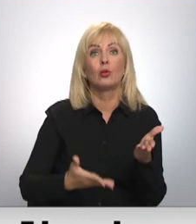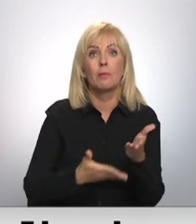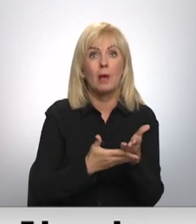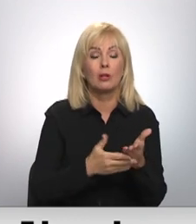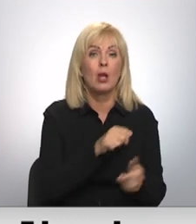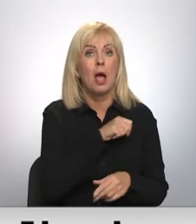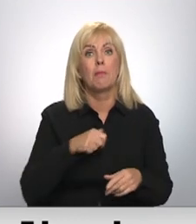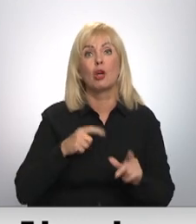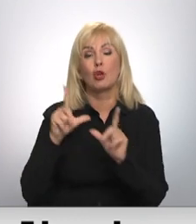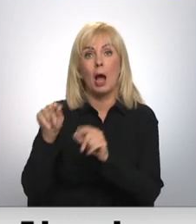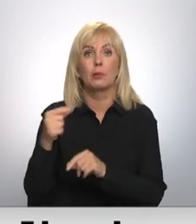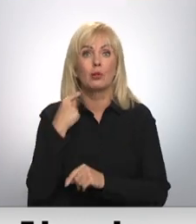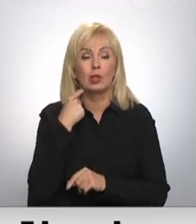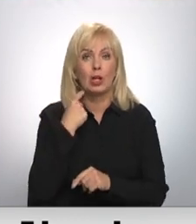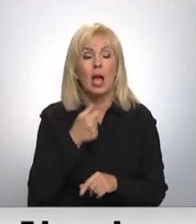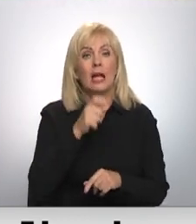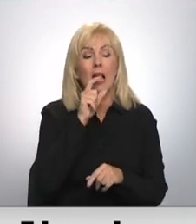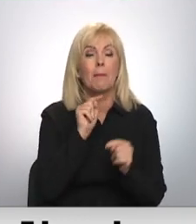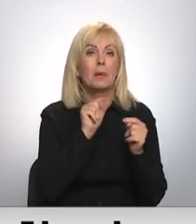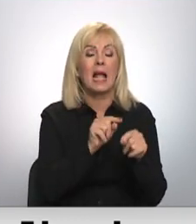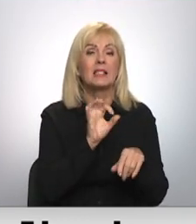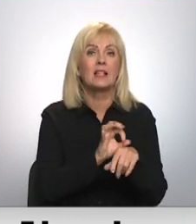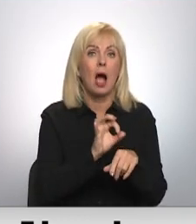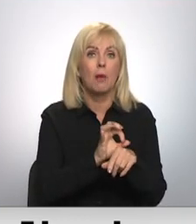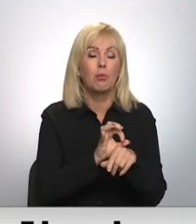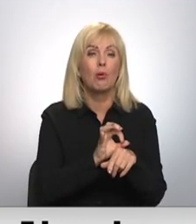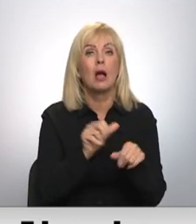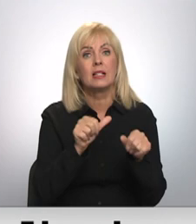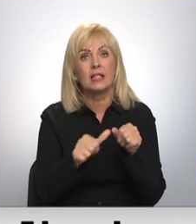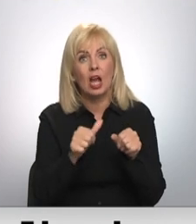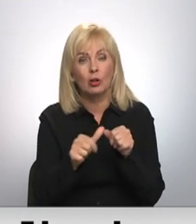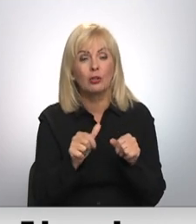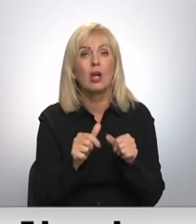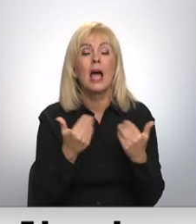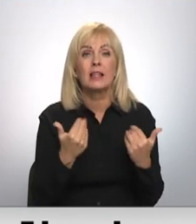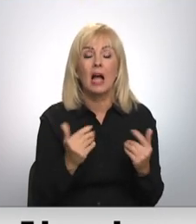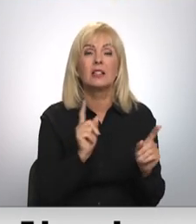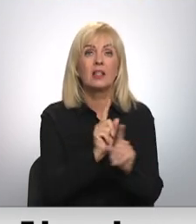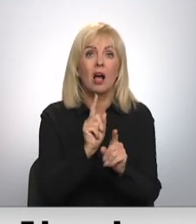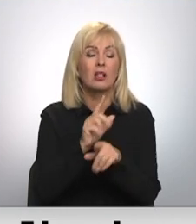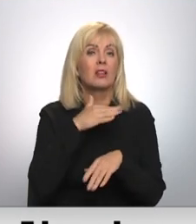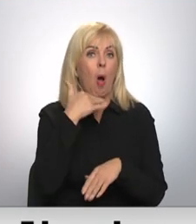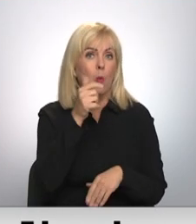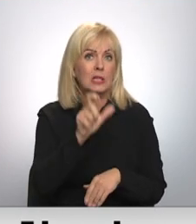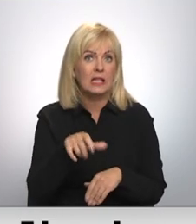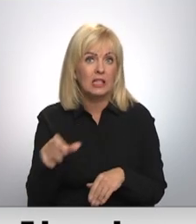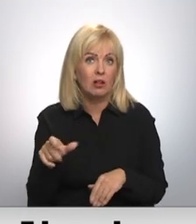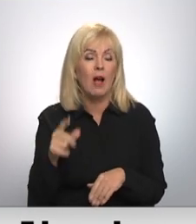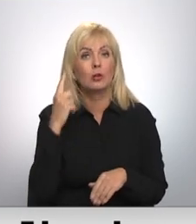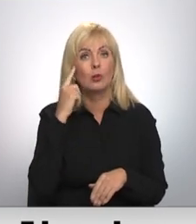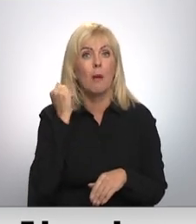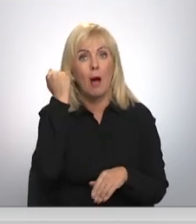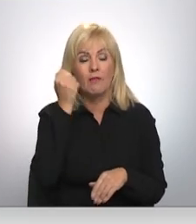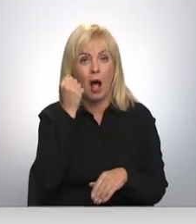jābrauc pašam uz Rīgu vai jādzera pretsāpju līdzekļi. Ar tādu realitāti saskārēs neviens vieni. Es domāju, ka Valmierā